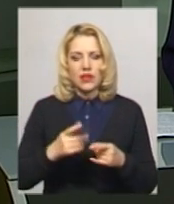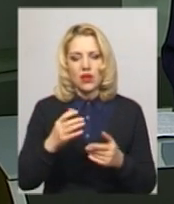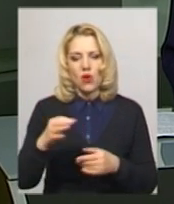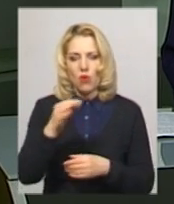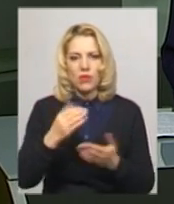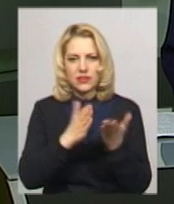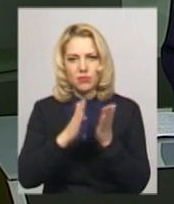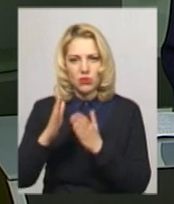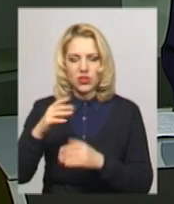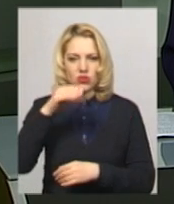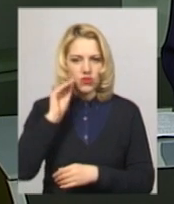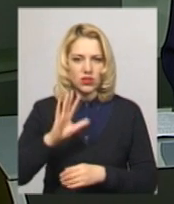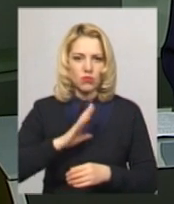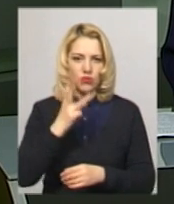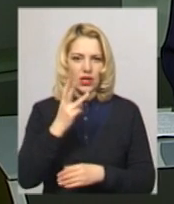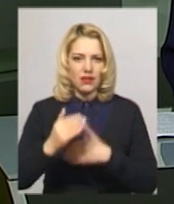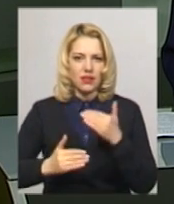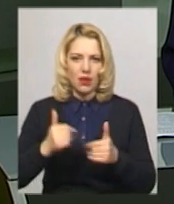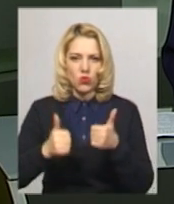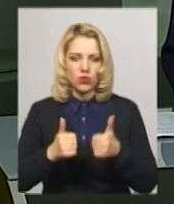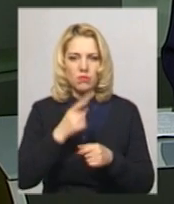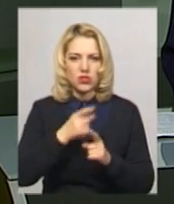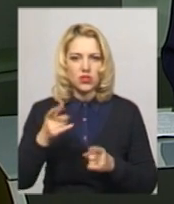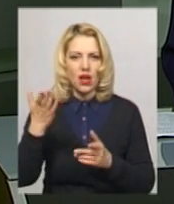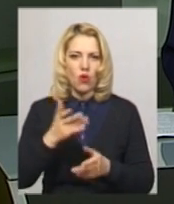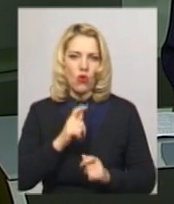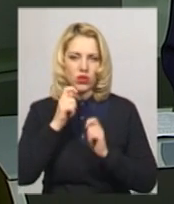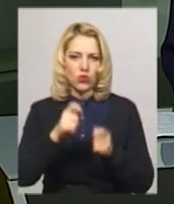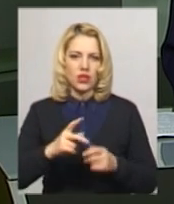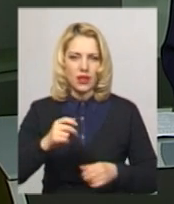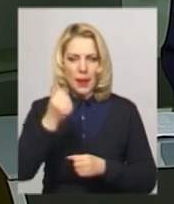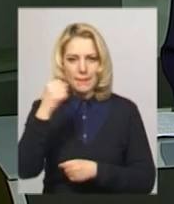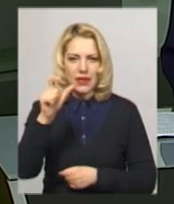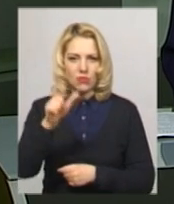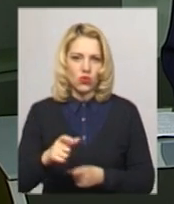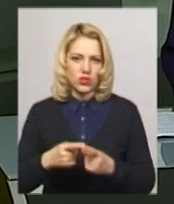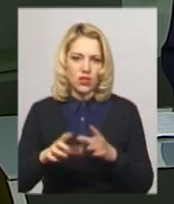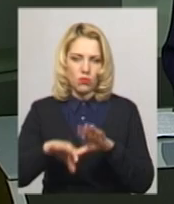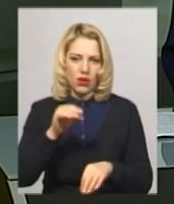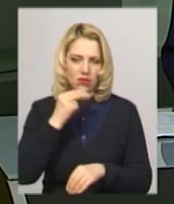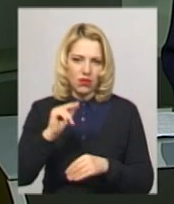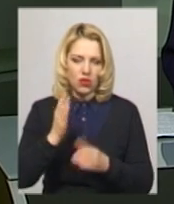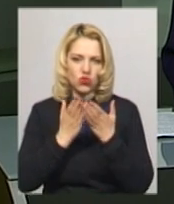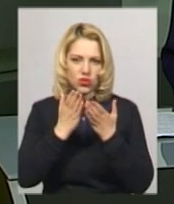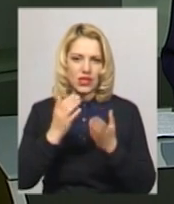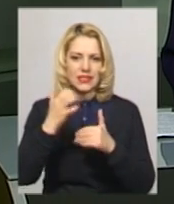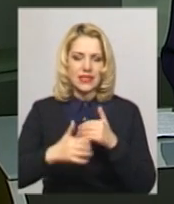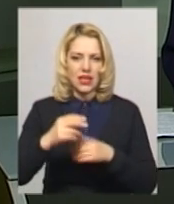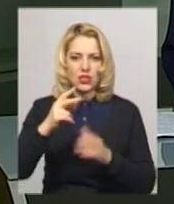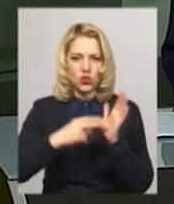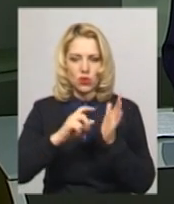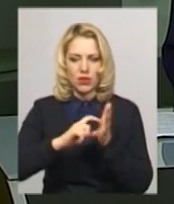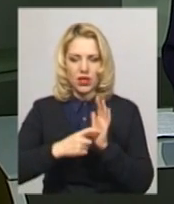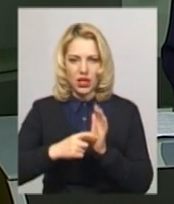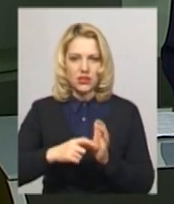імені Тараса Шевченка відбувся третій етап конкурсу, під час якого нагородили переможця. Обирали кращого читача серед учнів сьомих класів Хмельниччини.